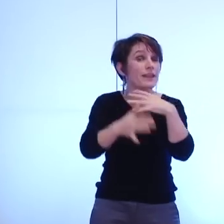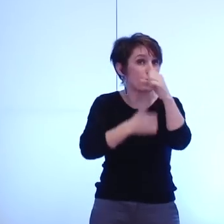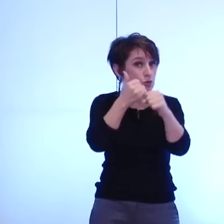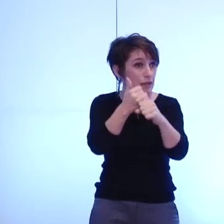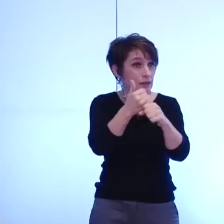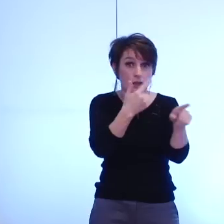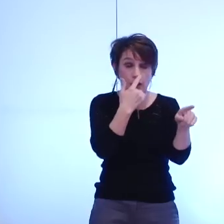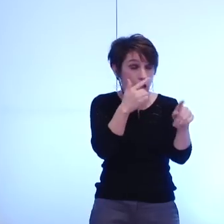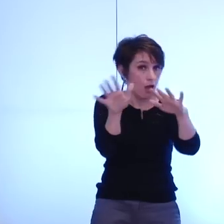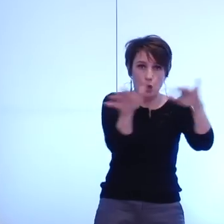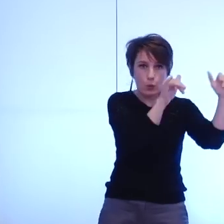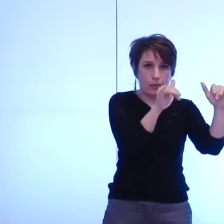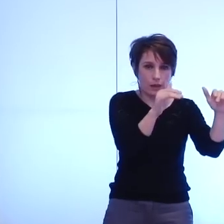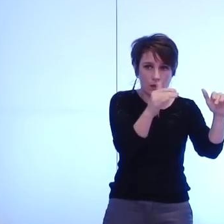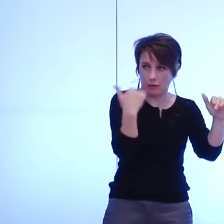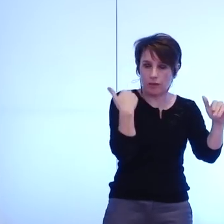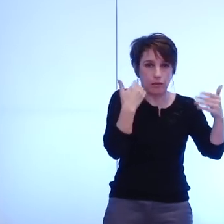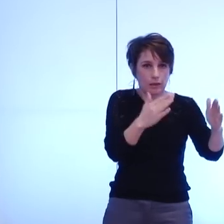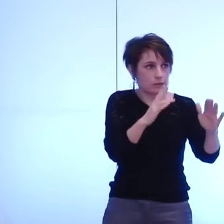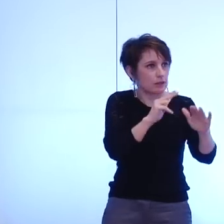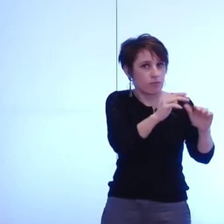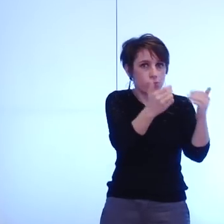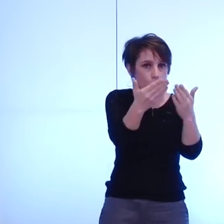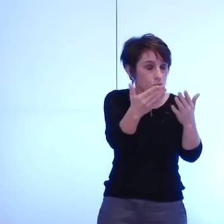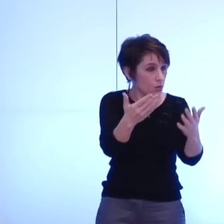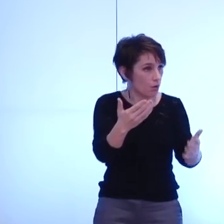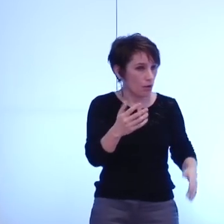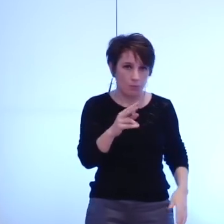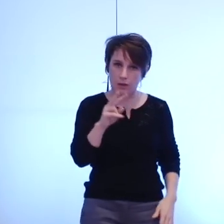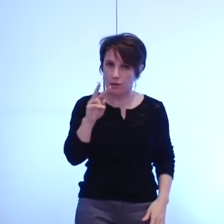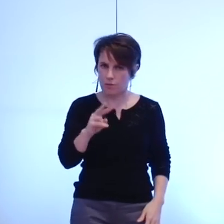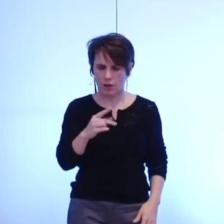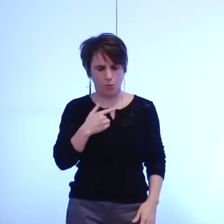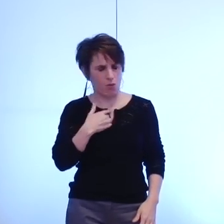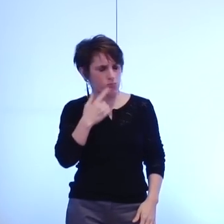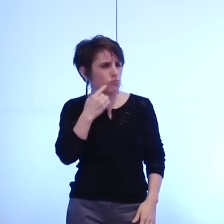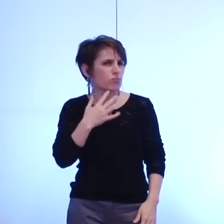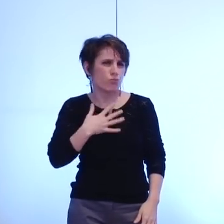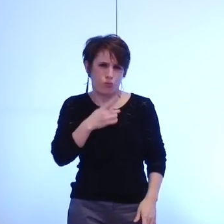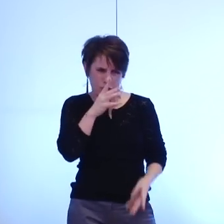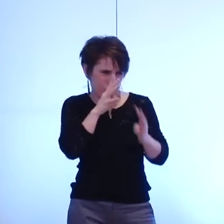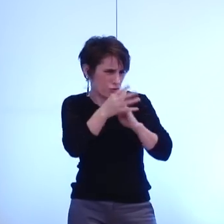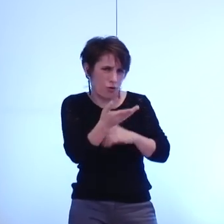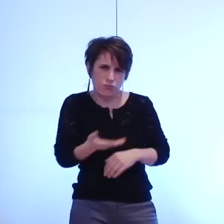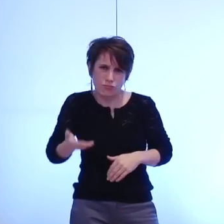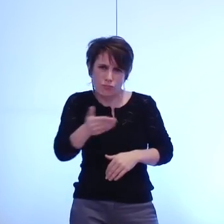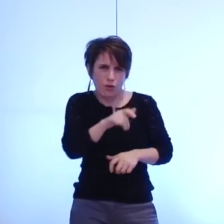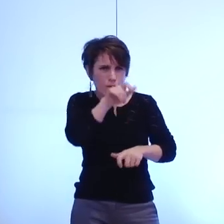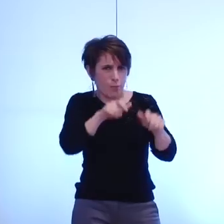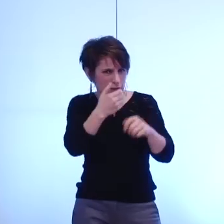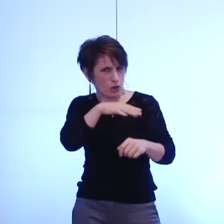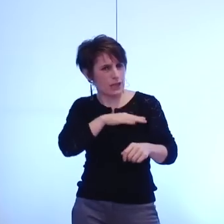une fois combien je crois à la capacité de l'ensemble des acteurs publics d'agir en